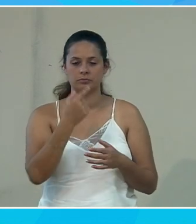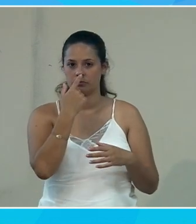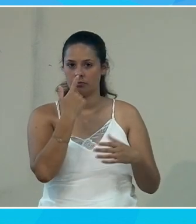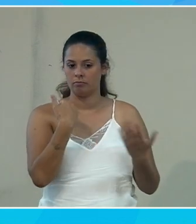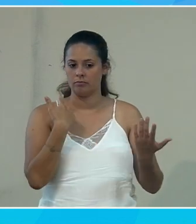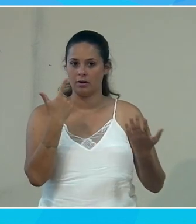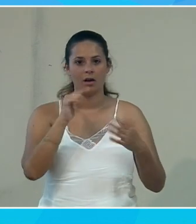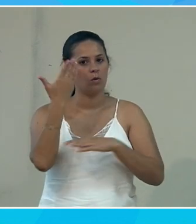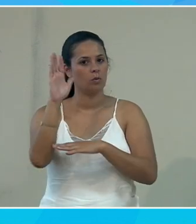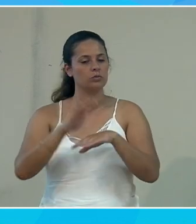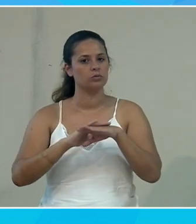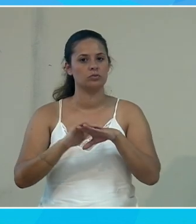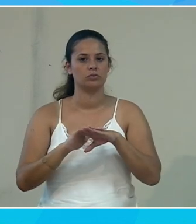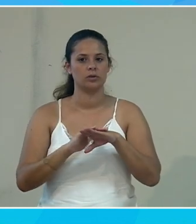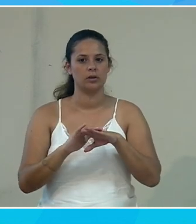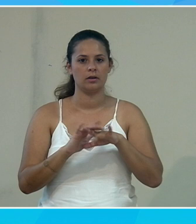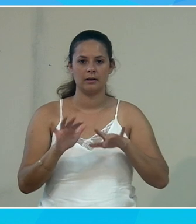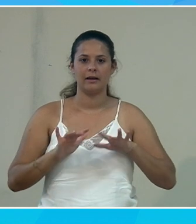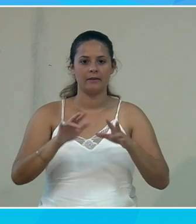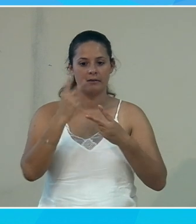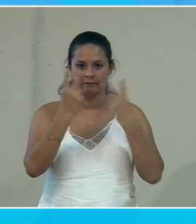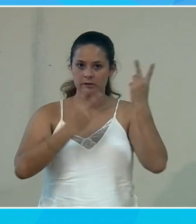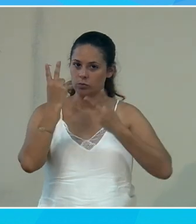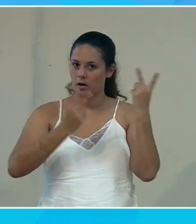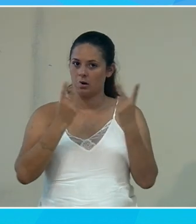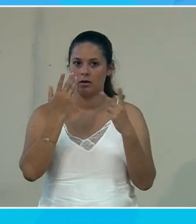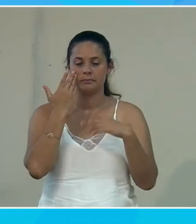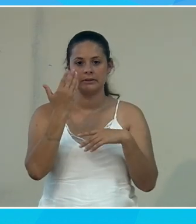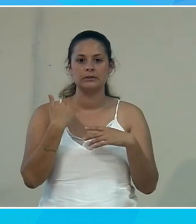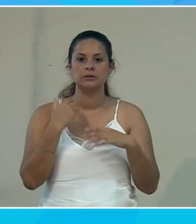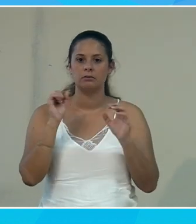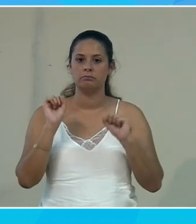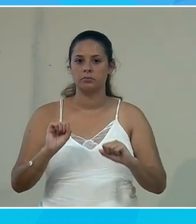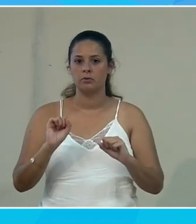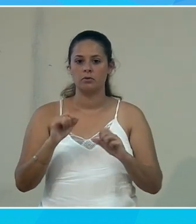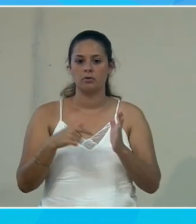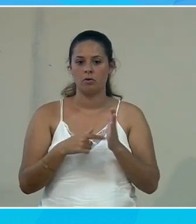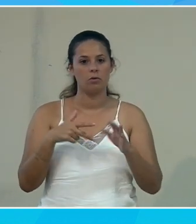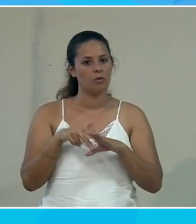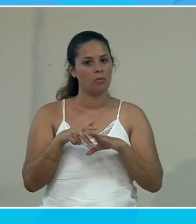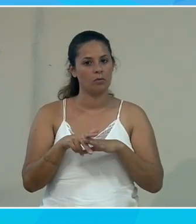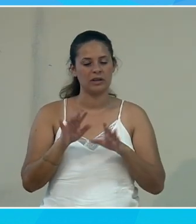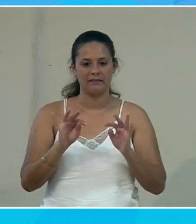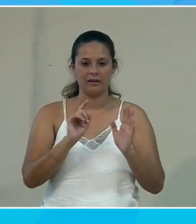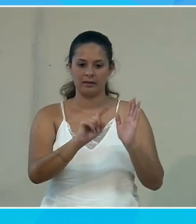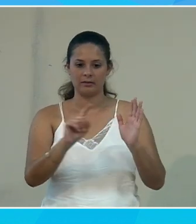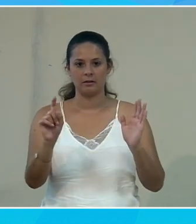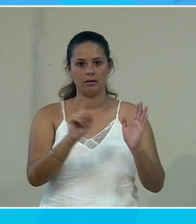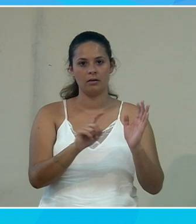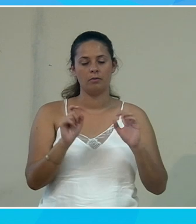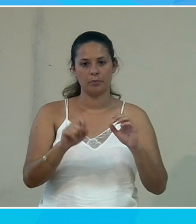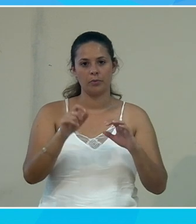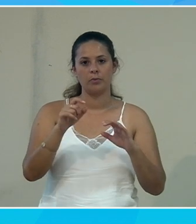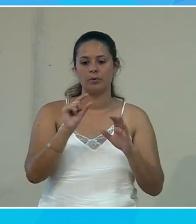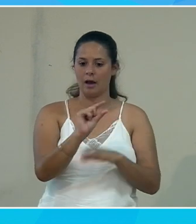Alors, on a d'autres sujets, on a un clavier visuel, par exemple, pour pouvoir permettre lorsqu'on commence, quand on est en mode tactile, on commence à taper des